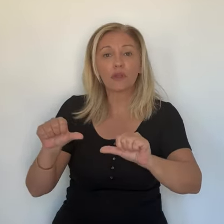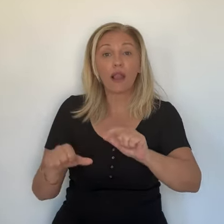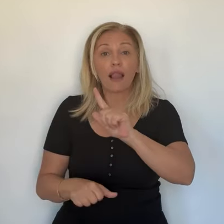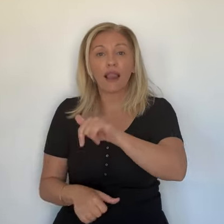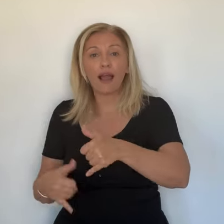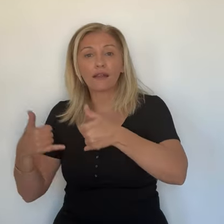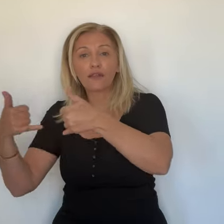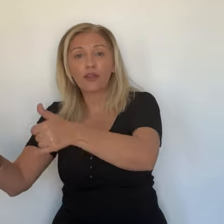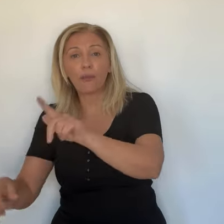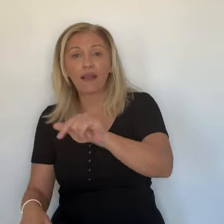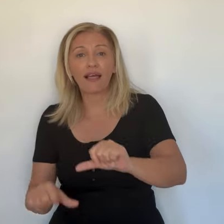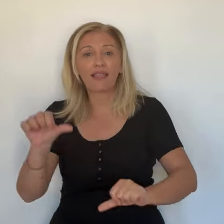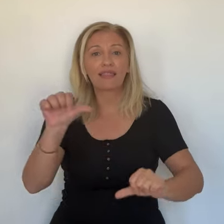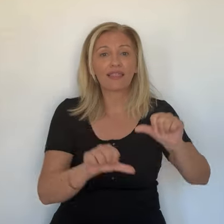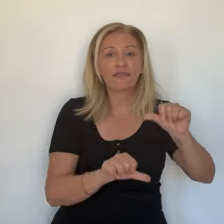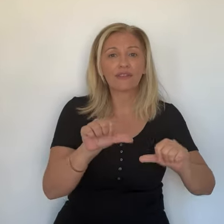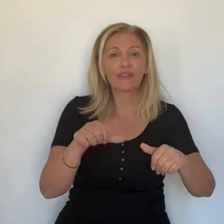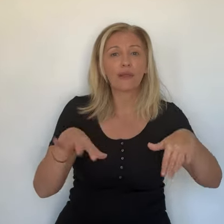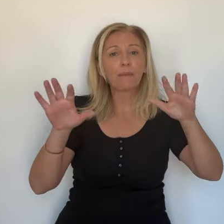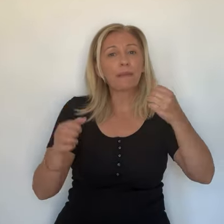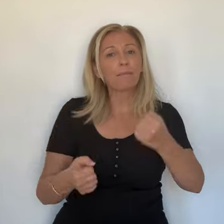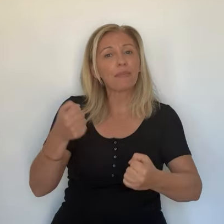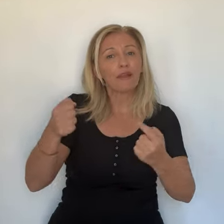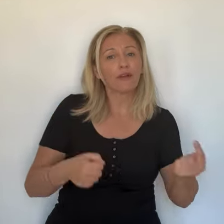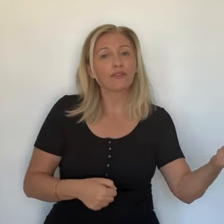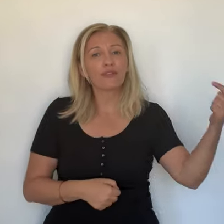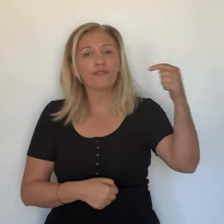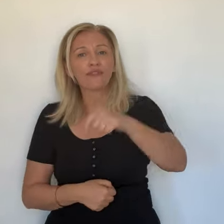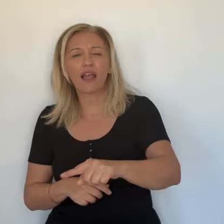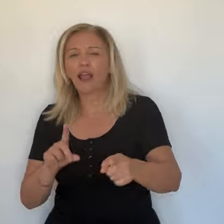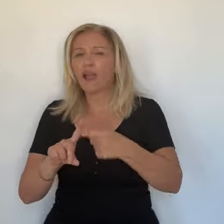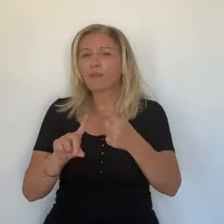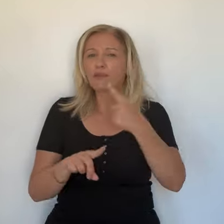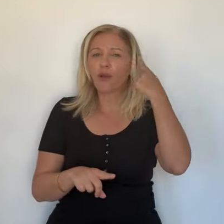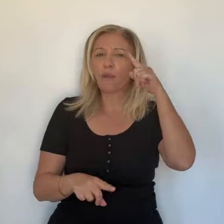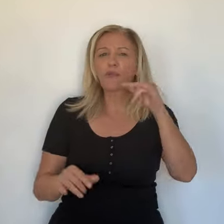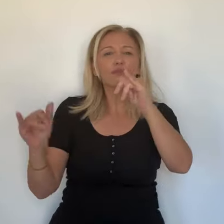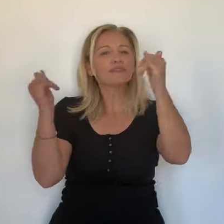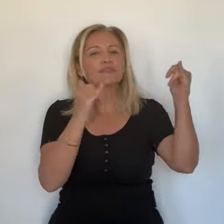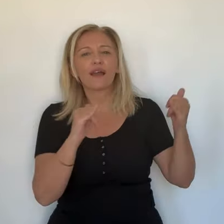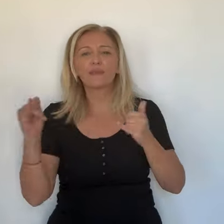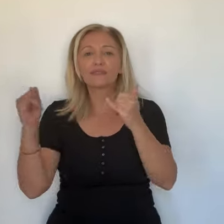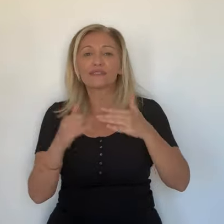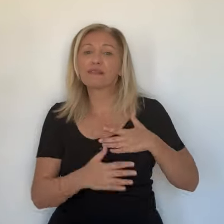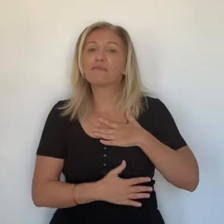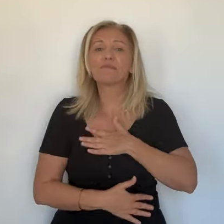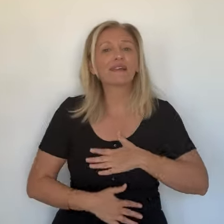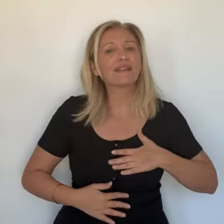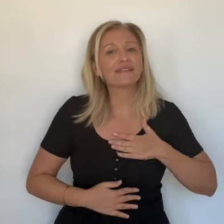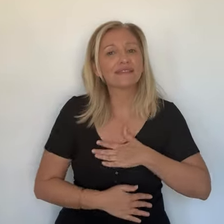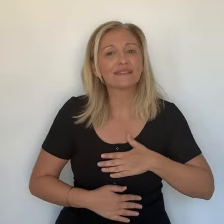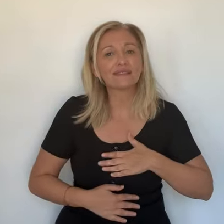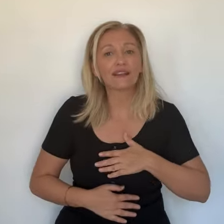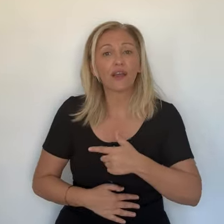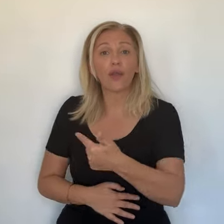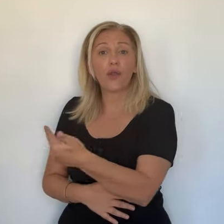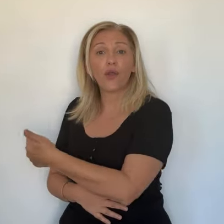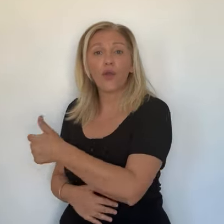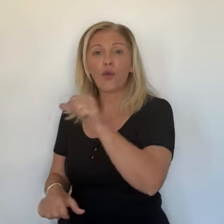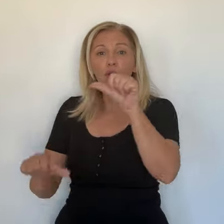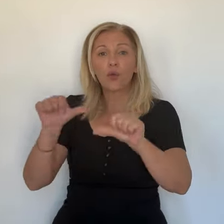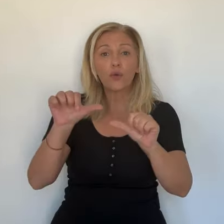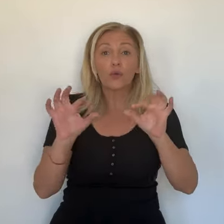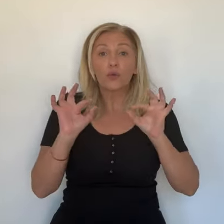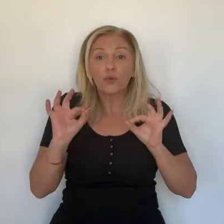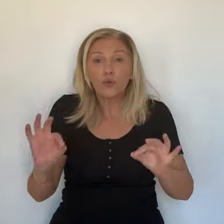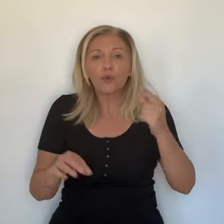Pour la plupart des équipages, il s'agit avant tout de s'amuser. C'est vraiment pour faire plaisir, uniquement pour faire plaisir. On adore la Corse et c